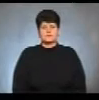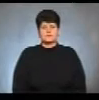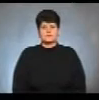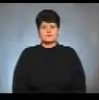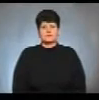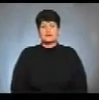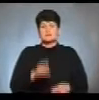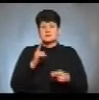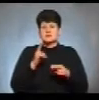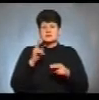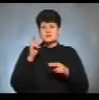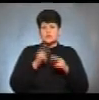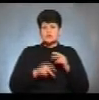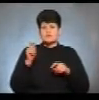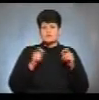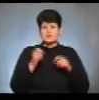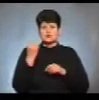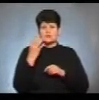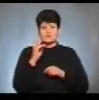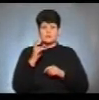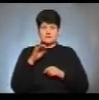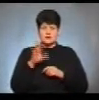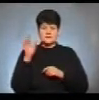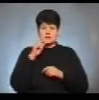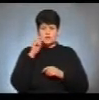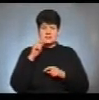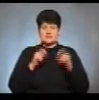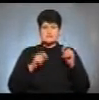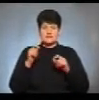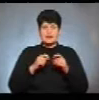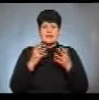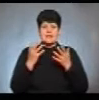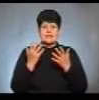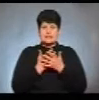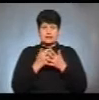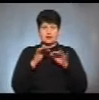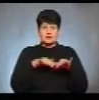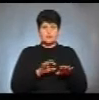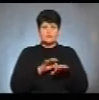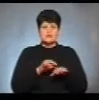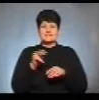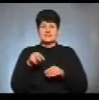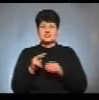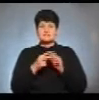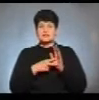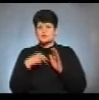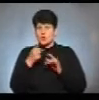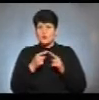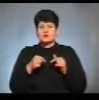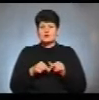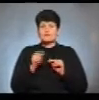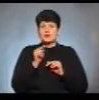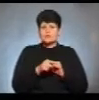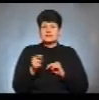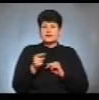Завершиться фестиваль 14 квітня. Всеукраїнський фестиваль «Кінохвилька» проводять з 2017 року. Організовує його